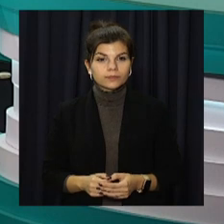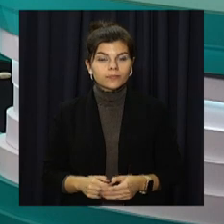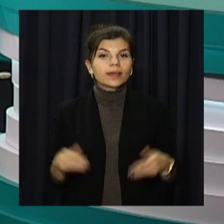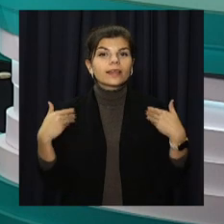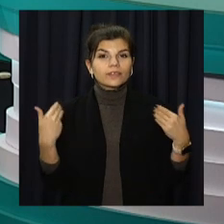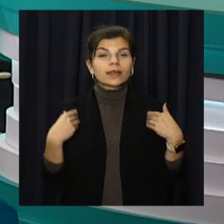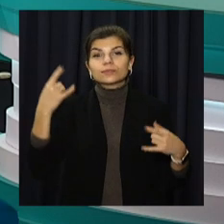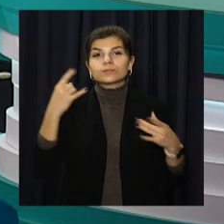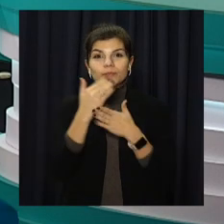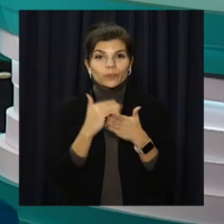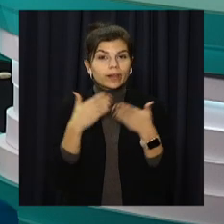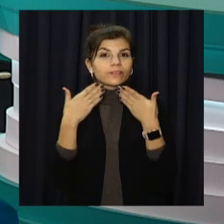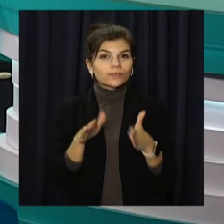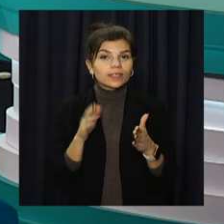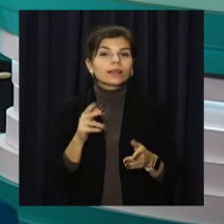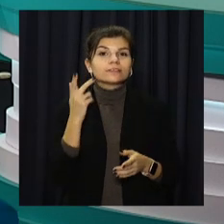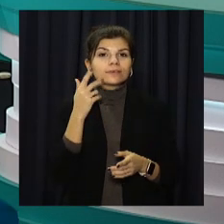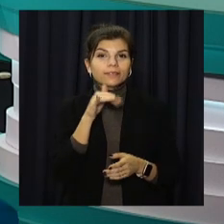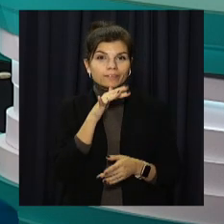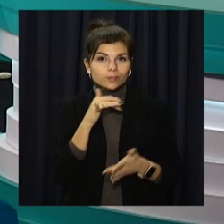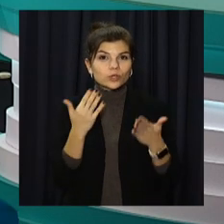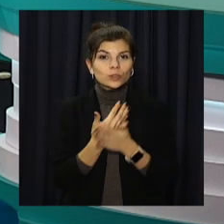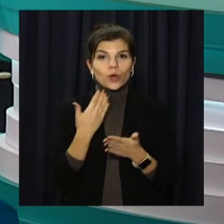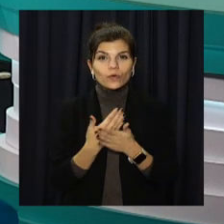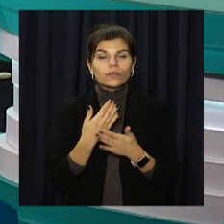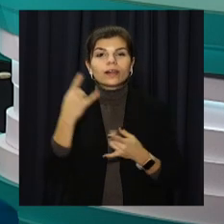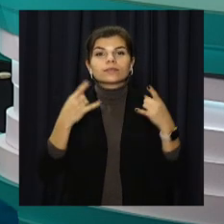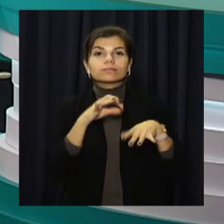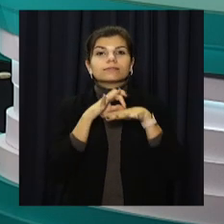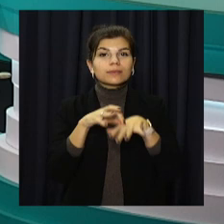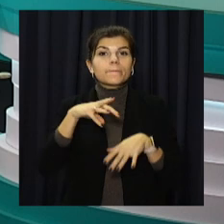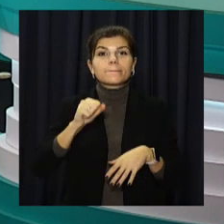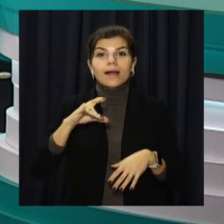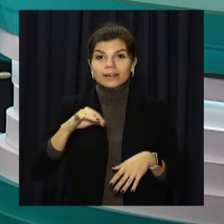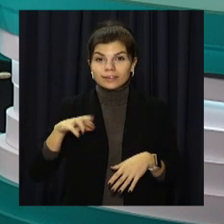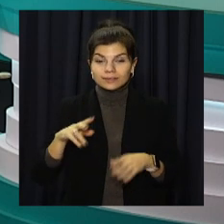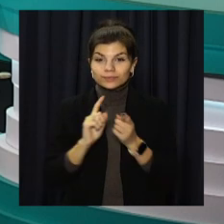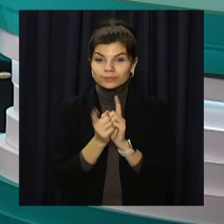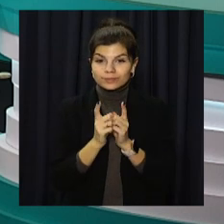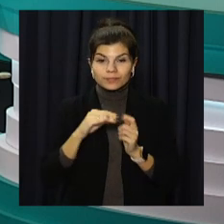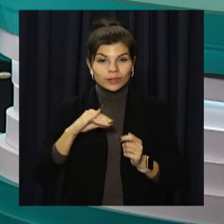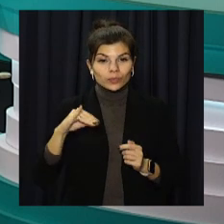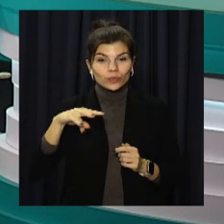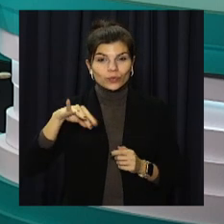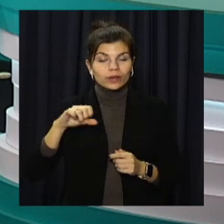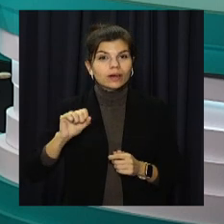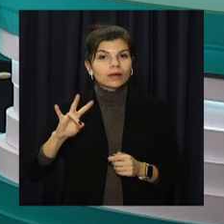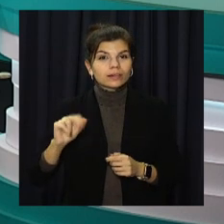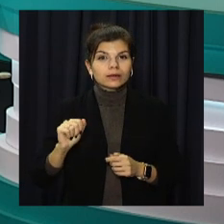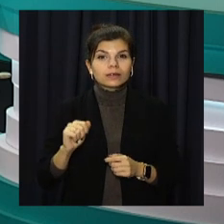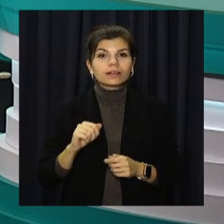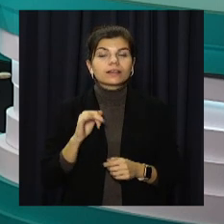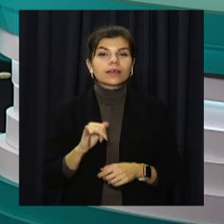Вітаю з вами телеканал «Відкритий». Як завжди о цій порі новини. Для вас працюють Марія Требушенко та сурдоперекладачка Юліана